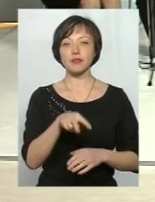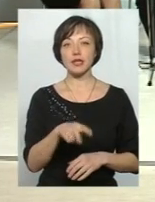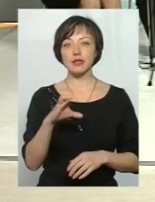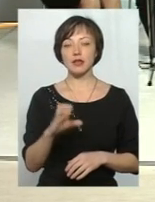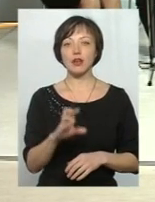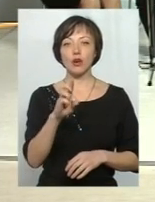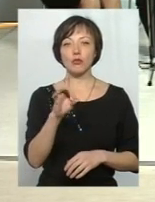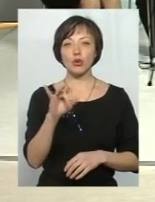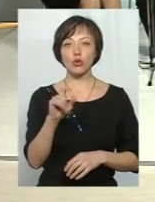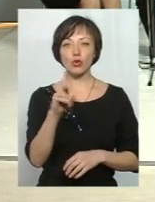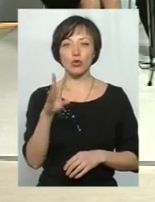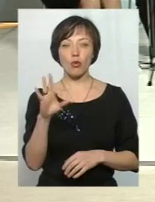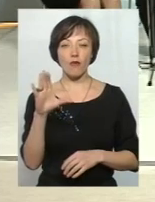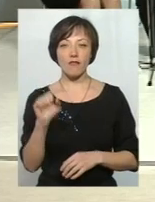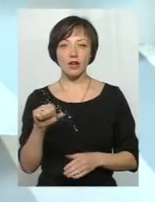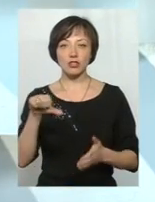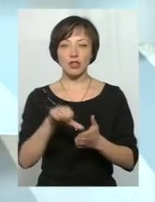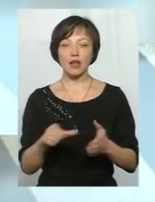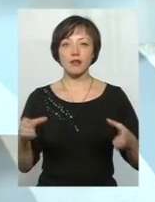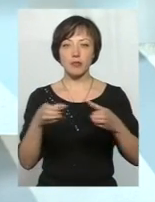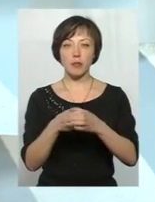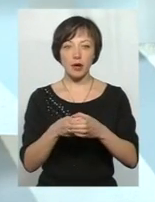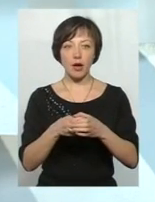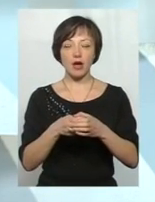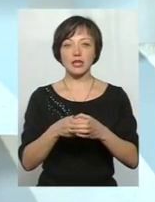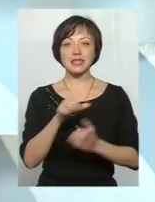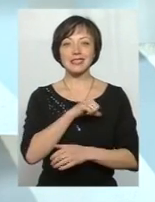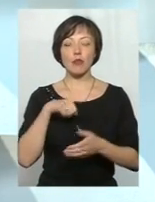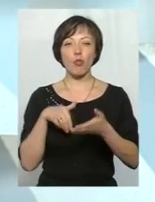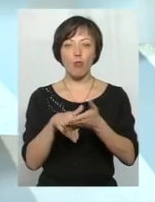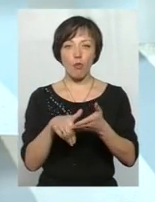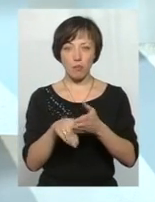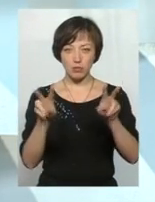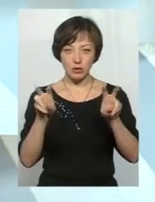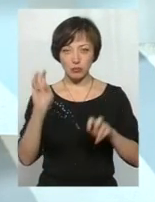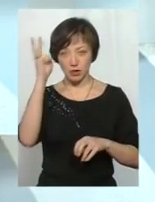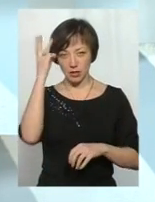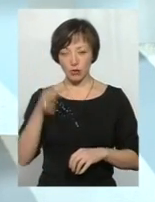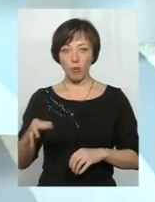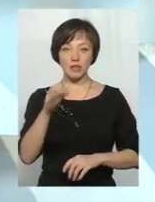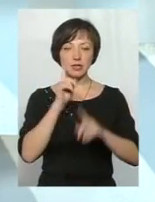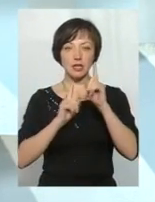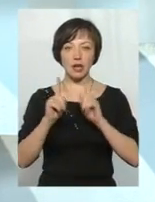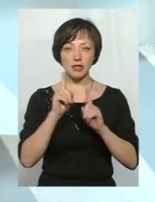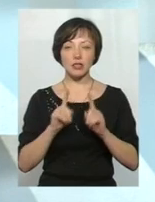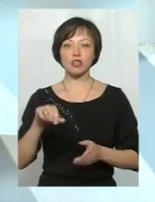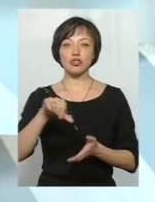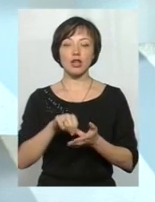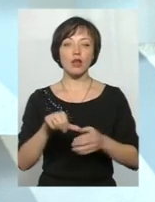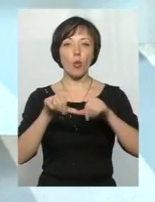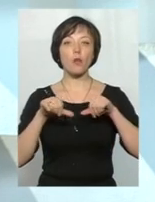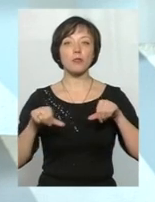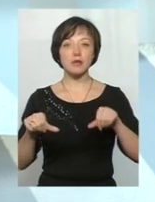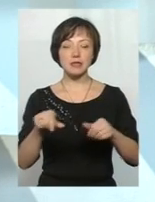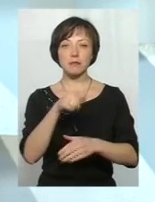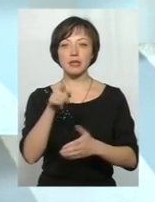Степаніна Брухнова, член фракції політичної партії «Всеукраїнське об'єднання «Самопоміч» в Хмельницькій обласній раді та член постійної комісії